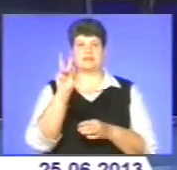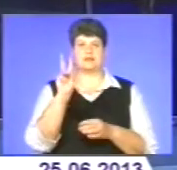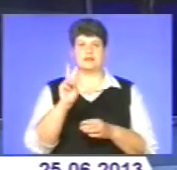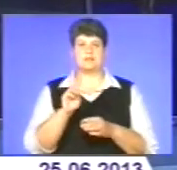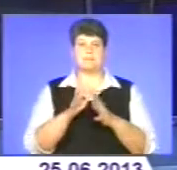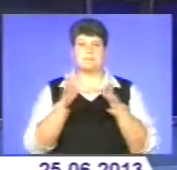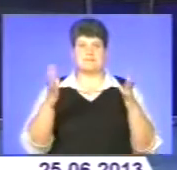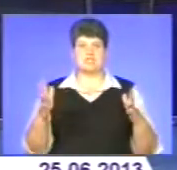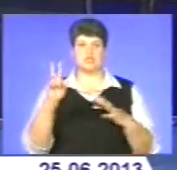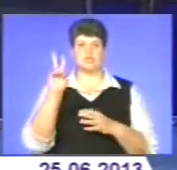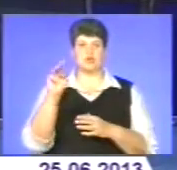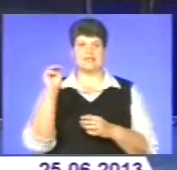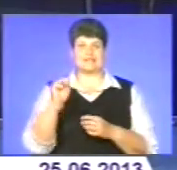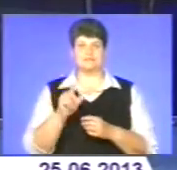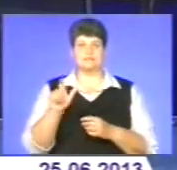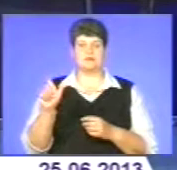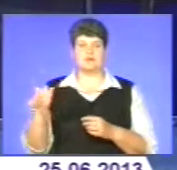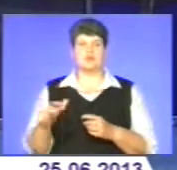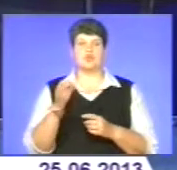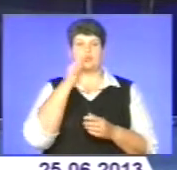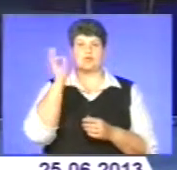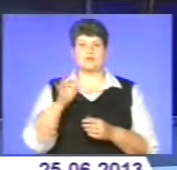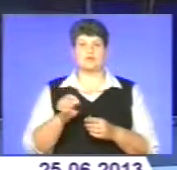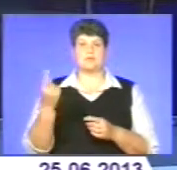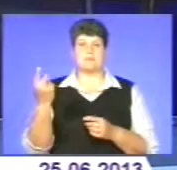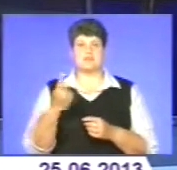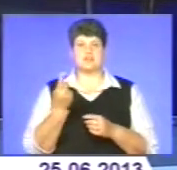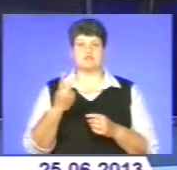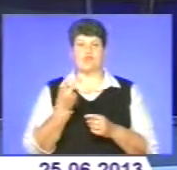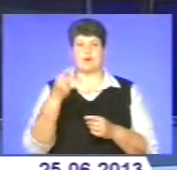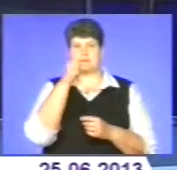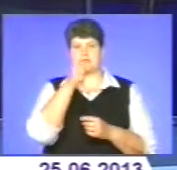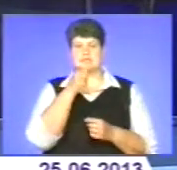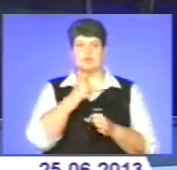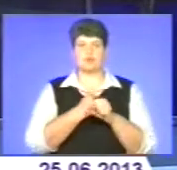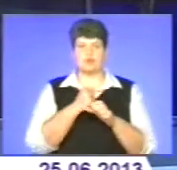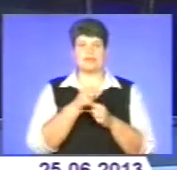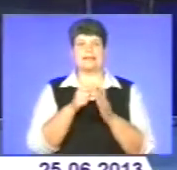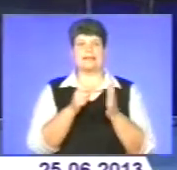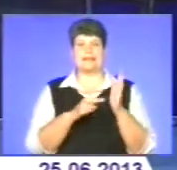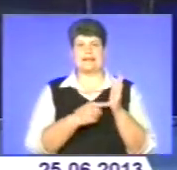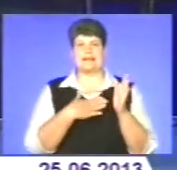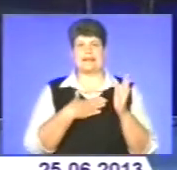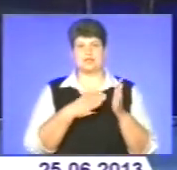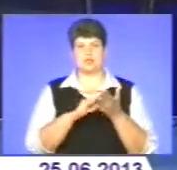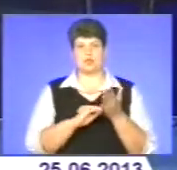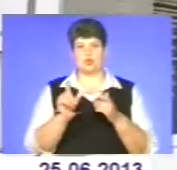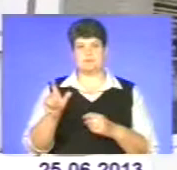тисяч громадян. Досвідом перших місяців роботи працівники установи ділилися з нашими кореспондентами.